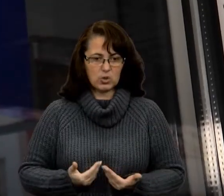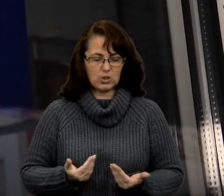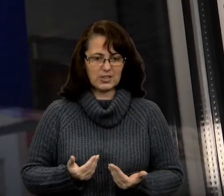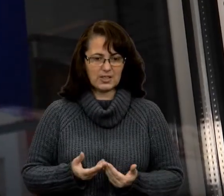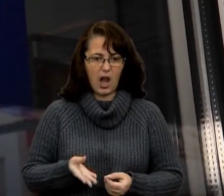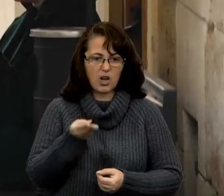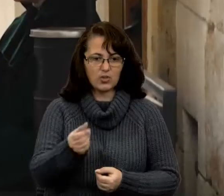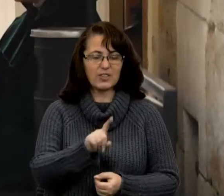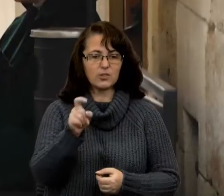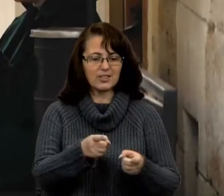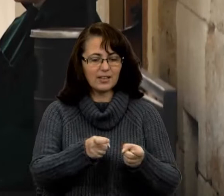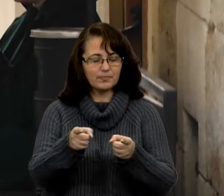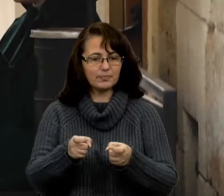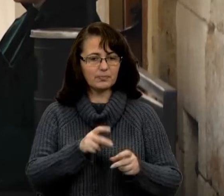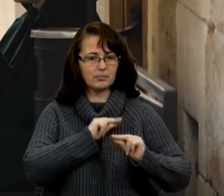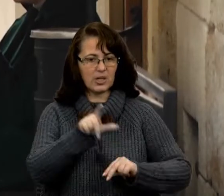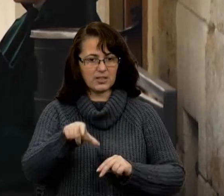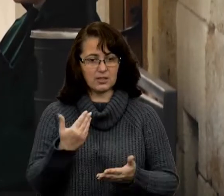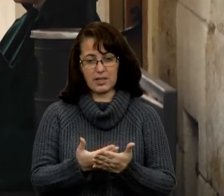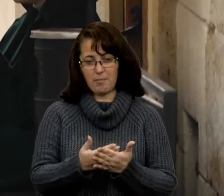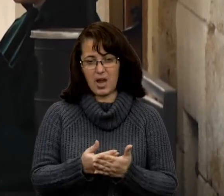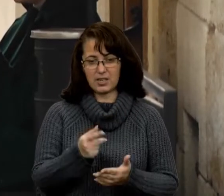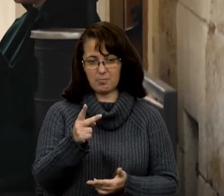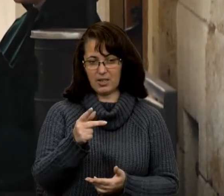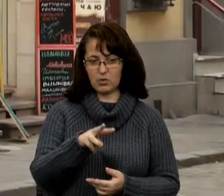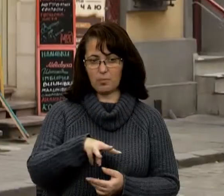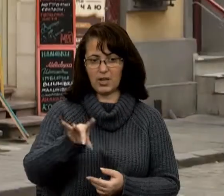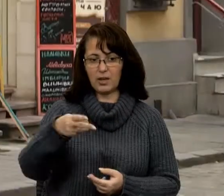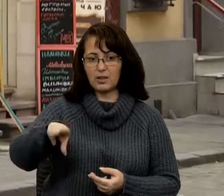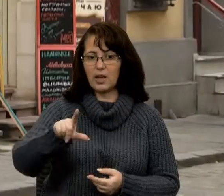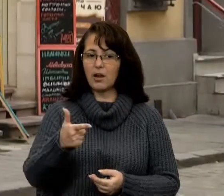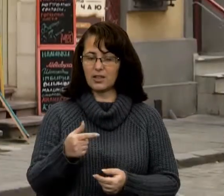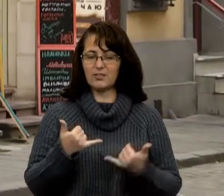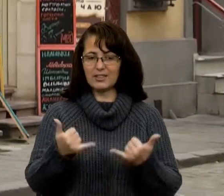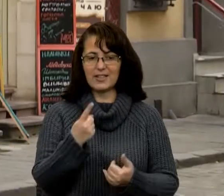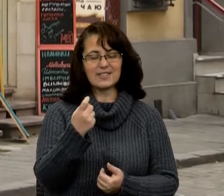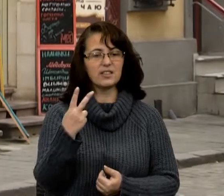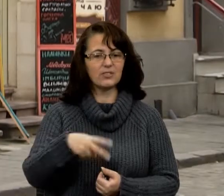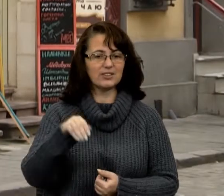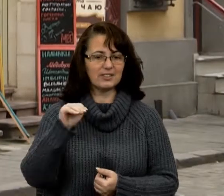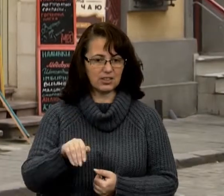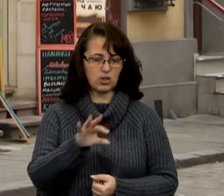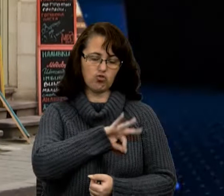працівників. А це майже півтора мільярда гривень для 120 тисяч юридичних осіб.